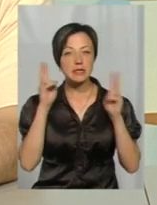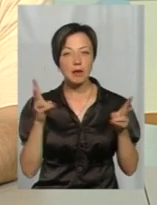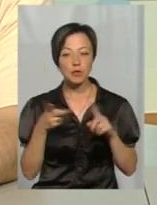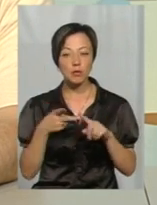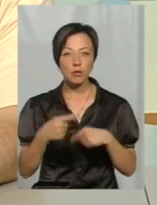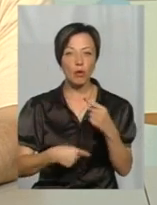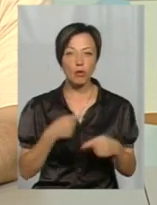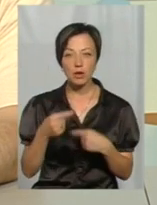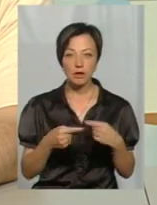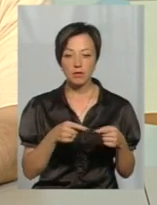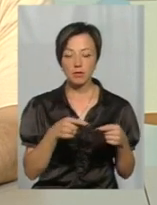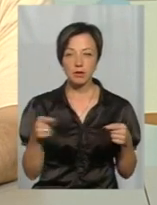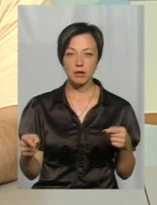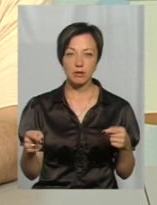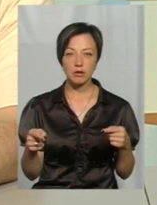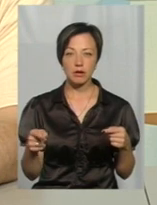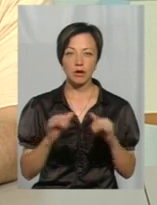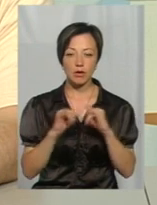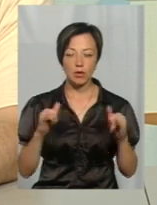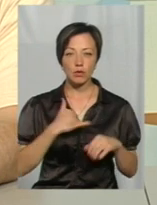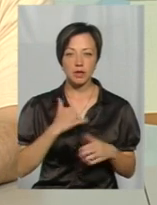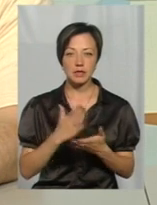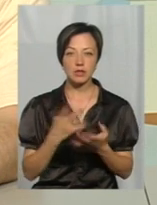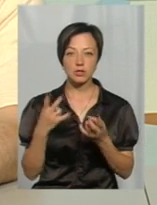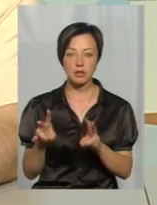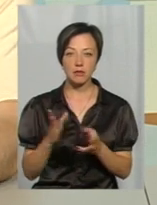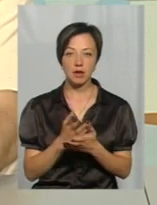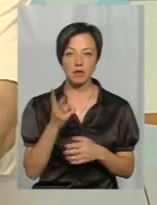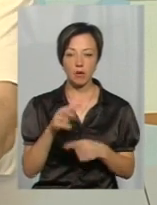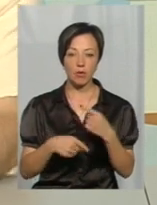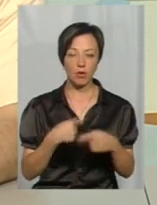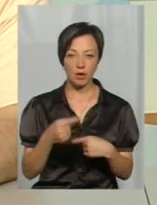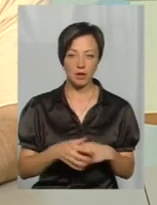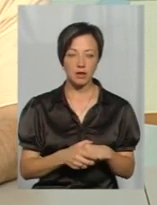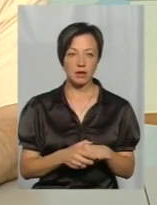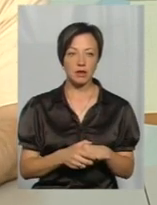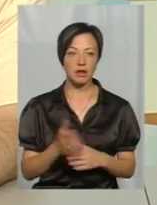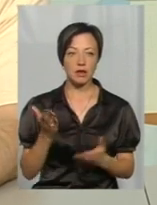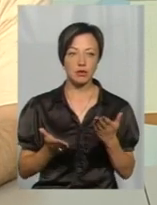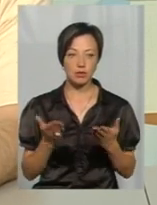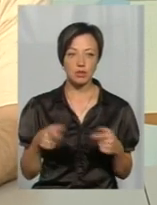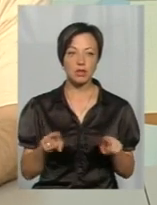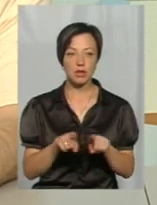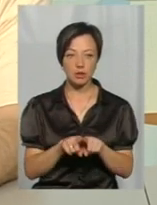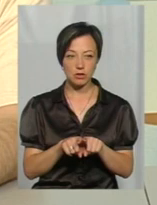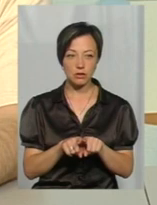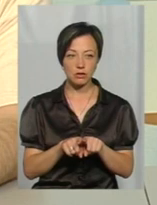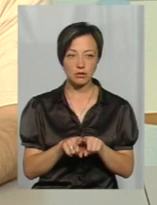друге покоління, тому що в період вегетації у нас є шкідник, має два покоління. Якщо, значить, він теж